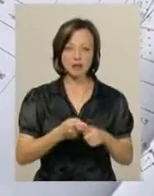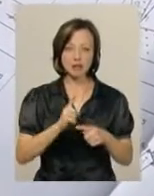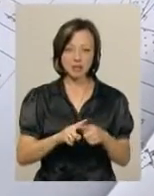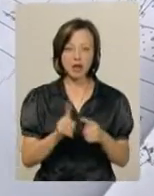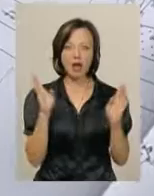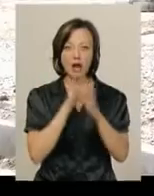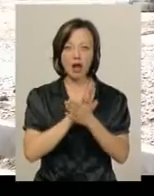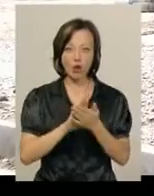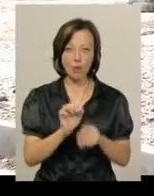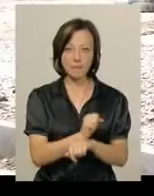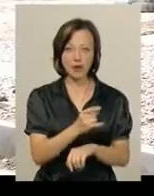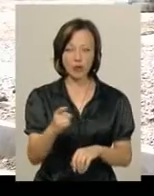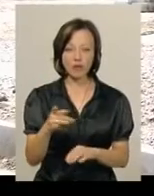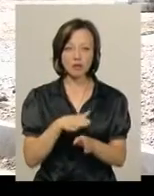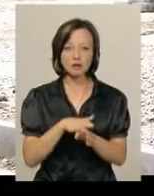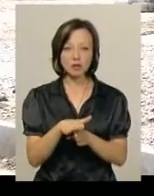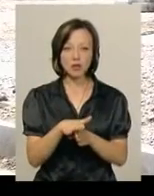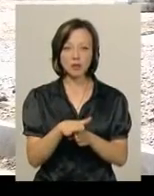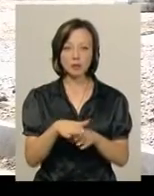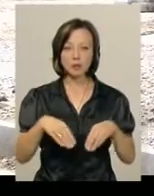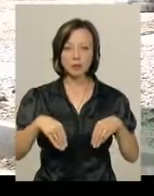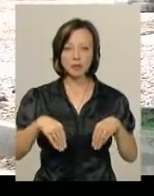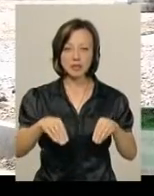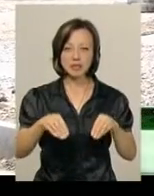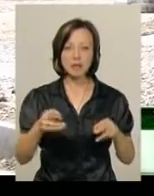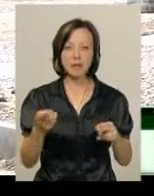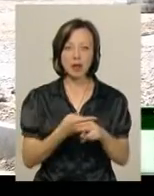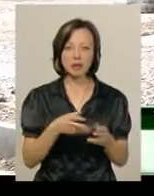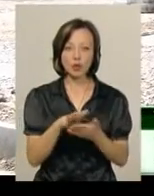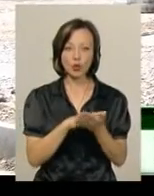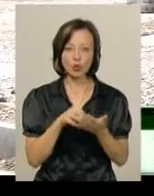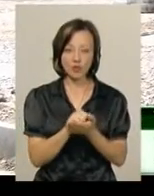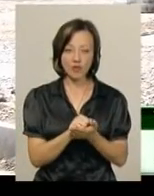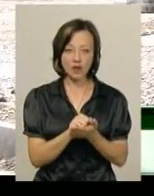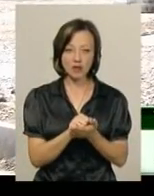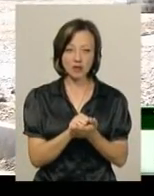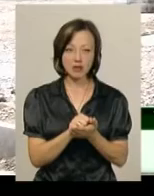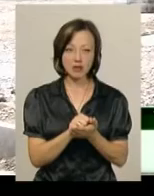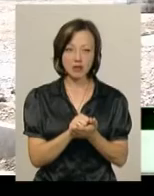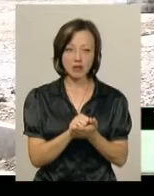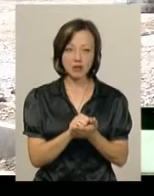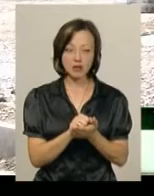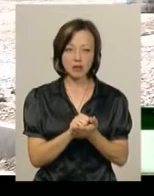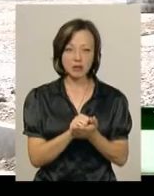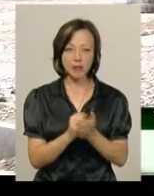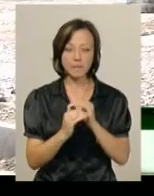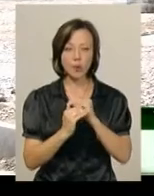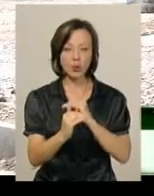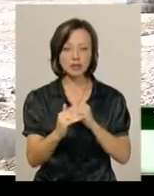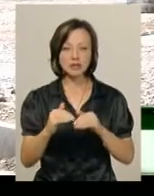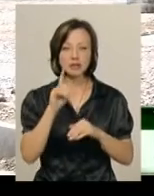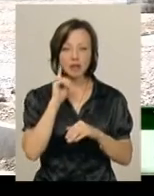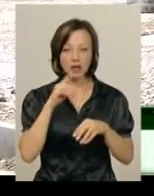екопарковка. Відбувається підсипання цієї парковки без руйнування, скажімо так, самого покриття